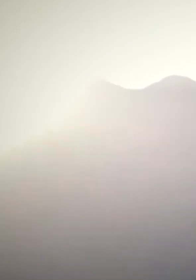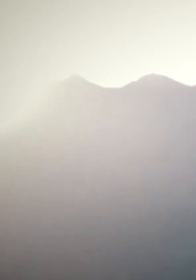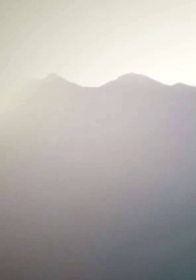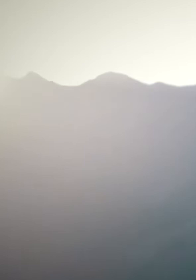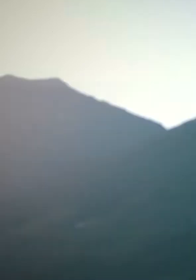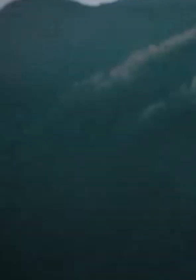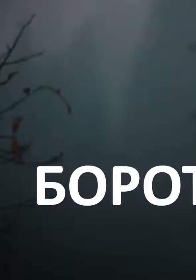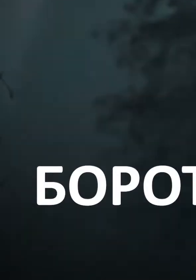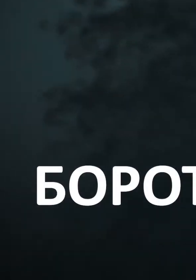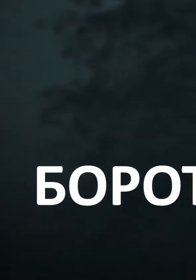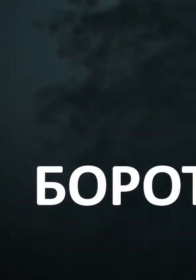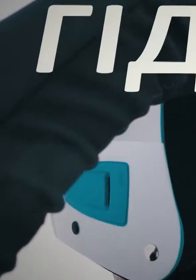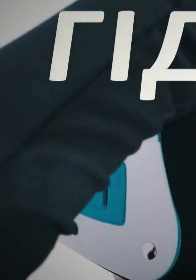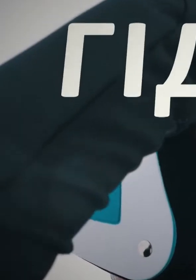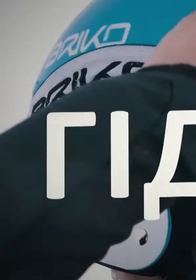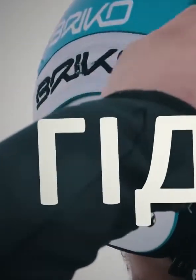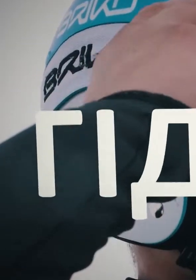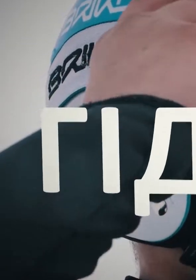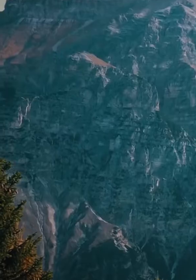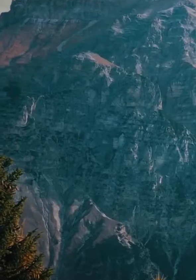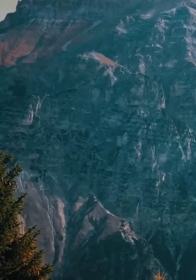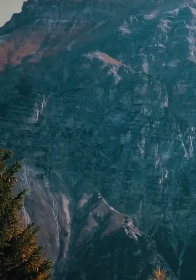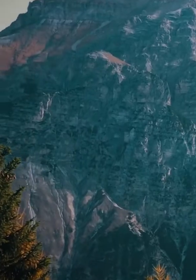Боротьбу за гідність